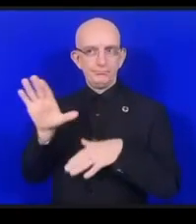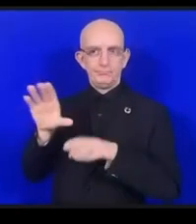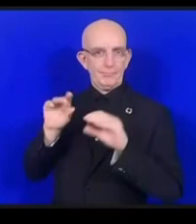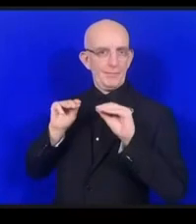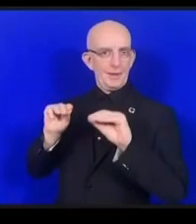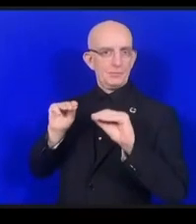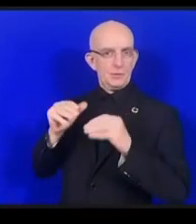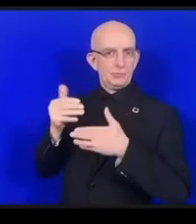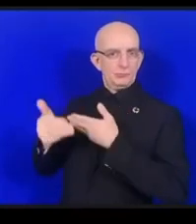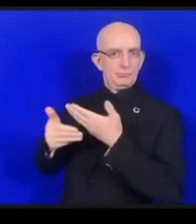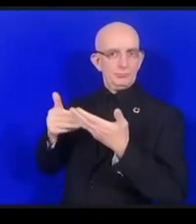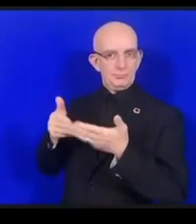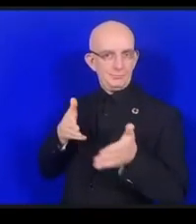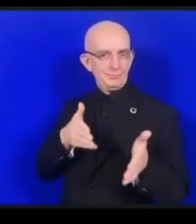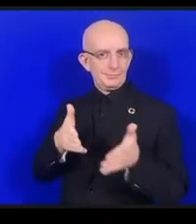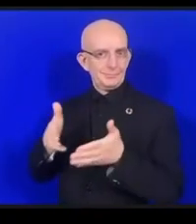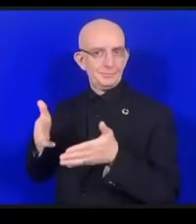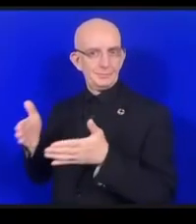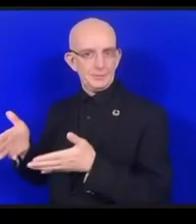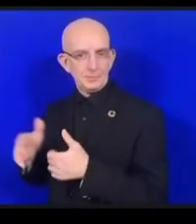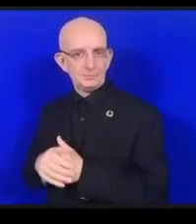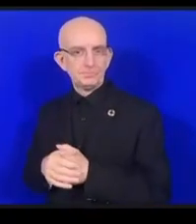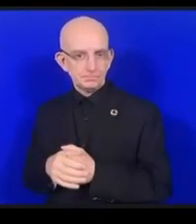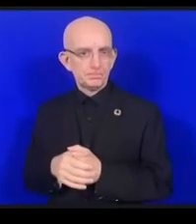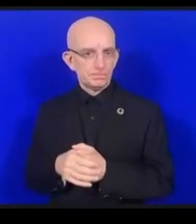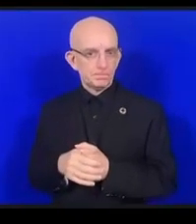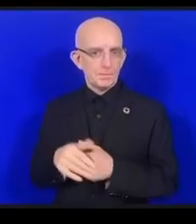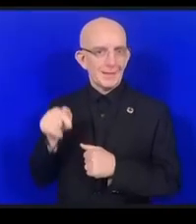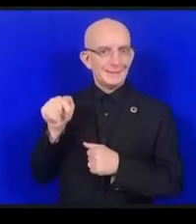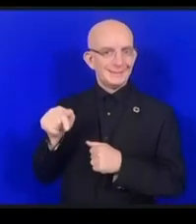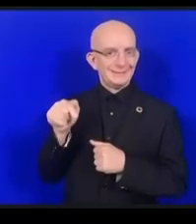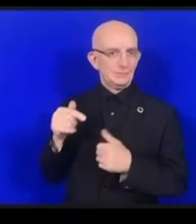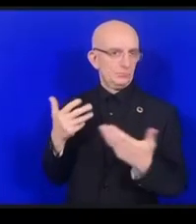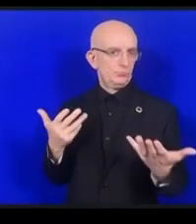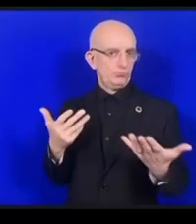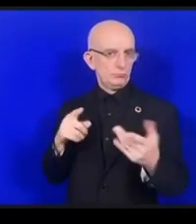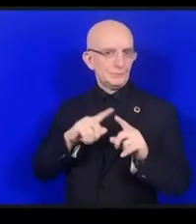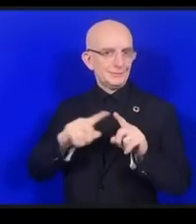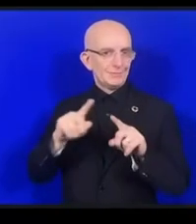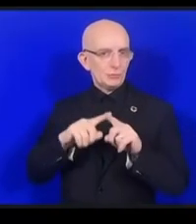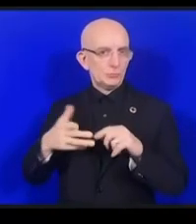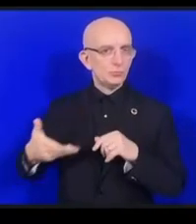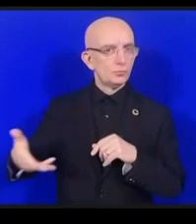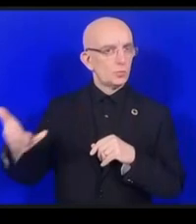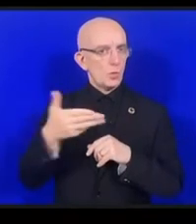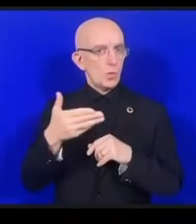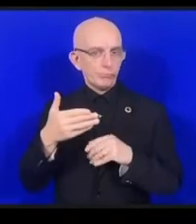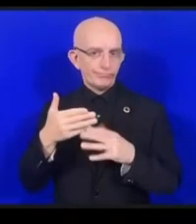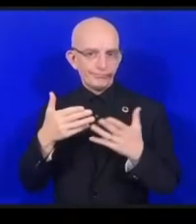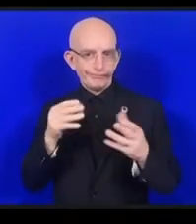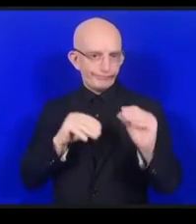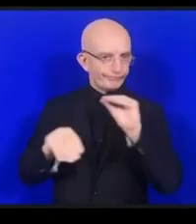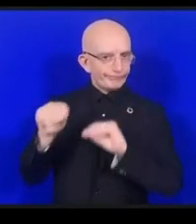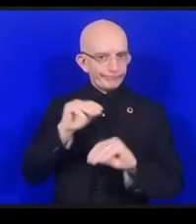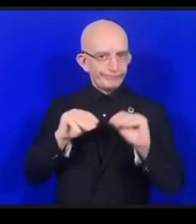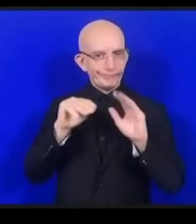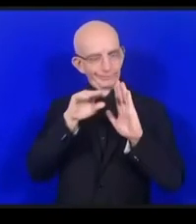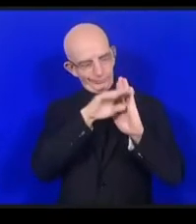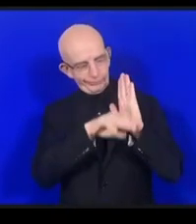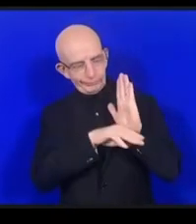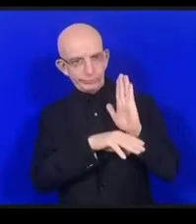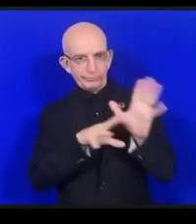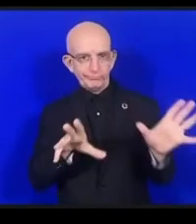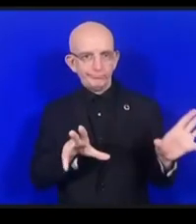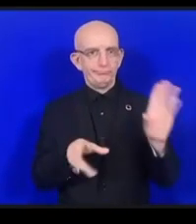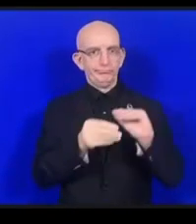例えば508に準拠しているような教材を作ろうとしていますそれはソフトウェ開発レベルでは問題解決にならないんですけれども例えば教